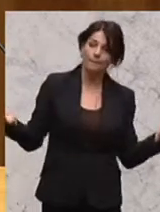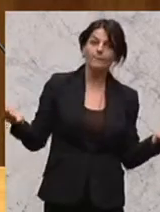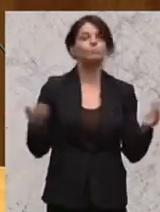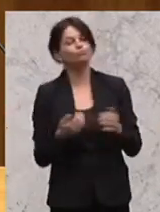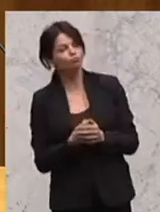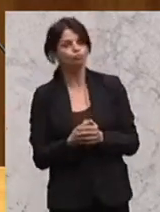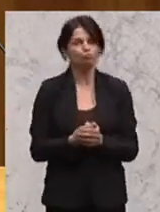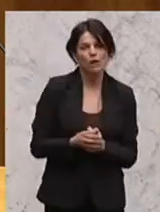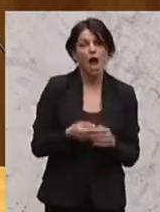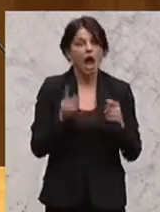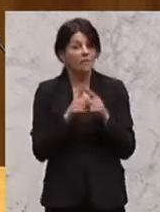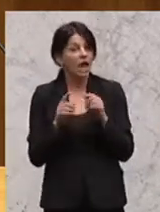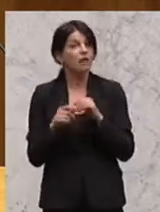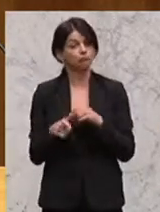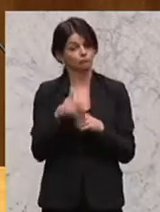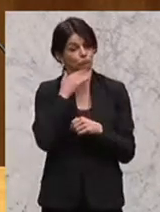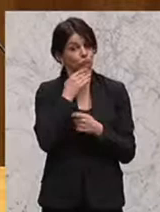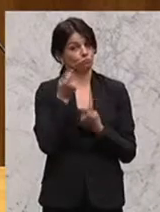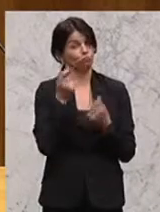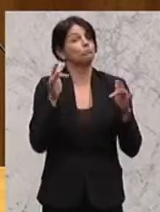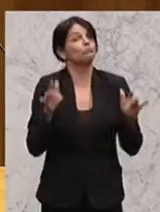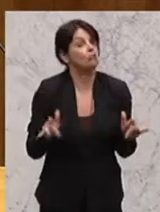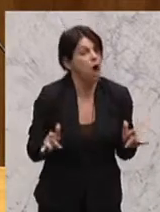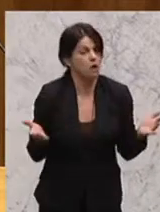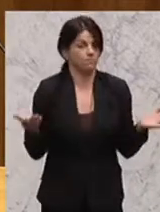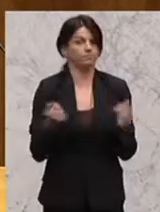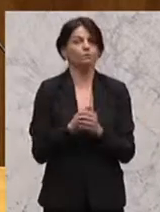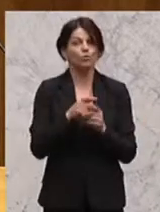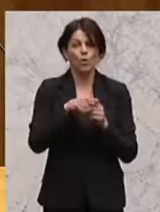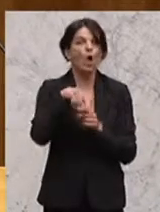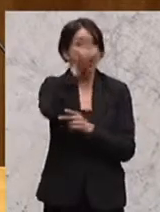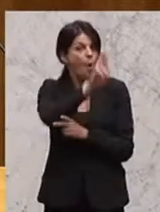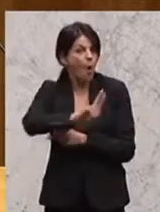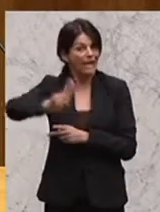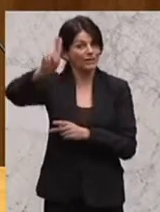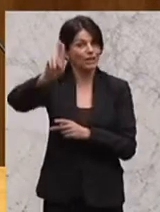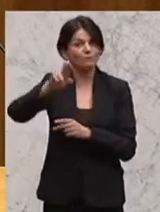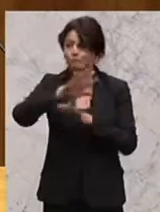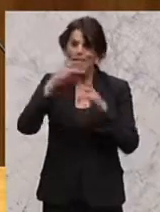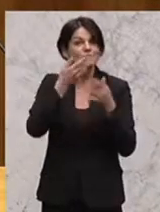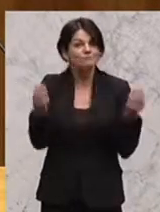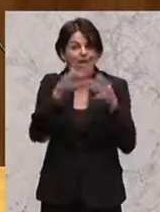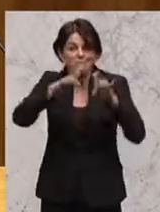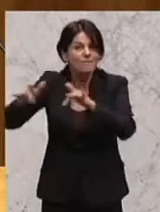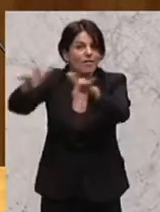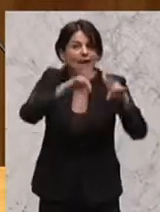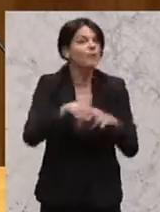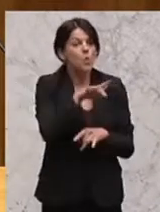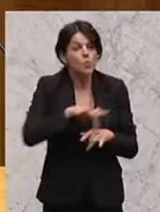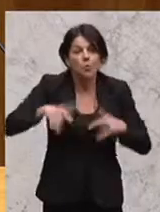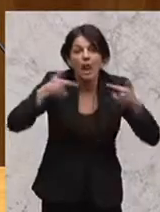einmal, wenn die Ressourcen in Übermaß vorhanden sind und die Universitäten gut ausgestattet sind und die Grundlagenforschung,